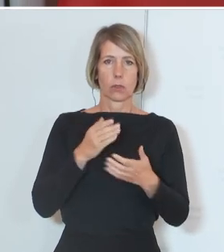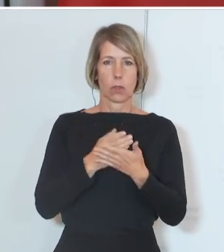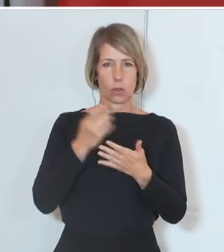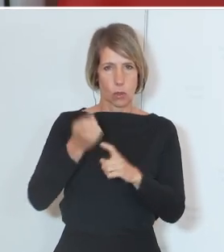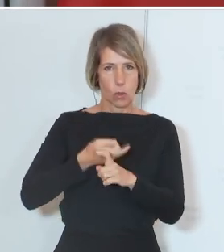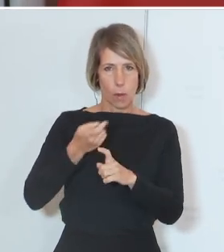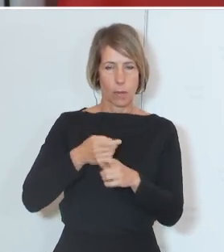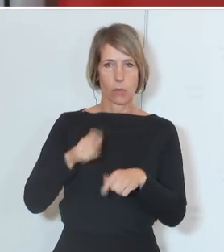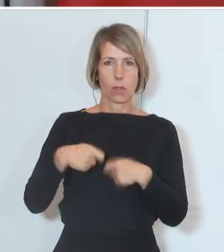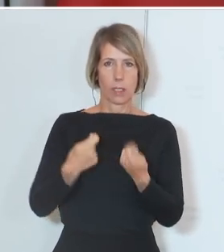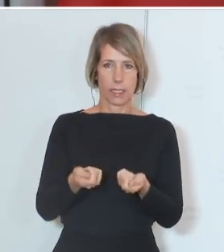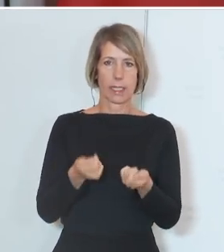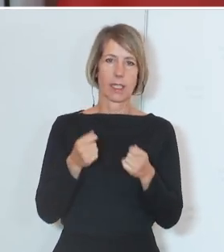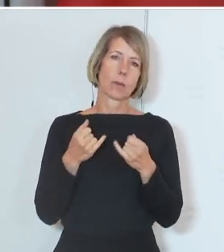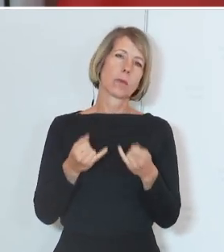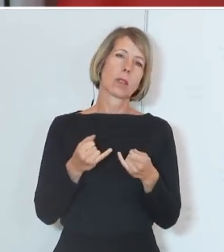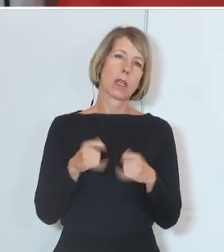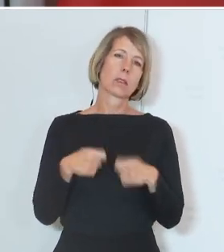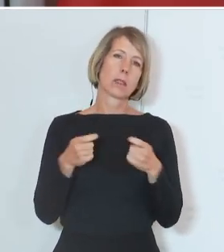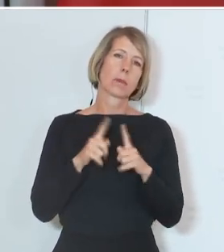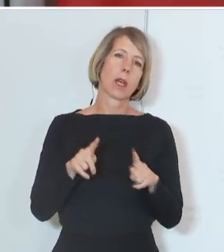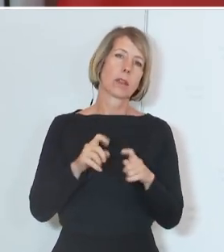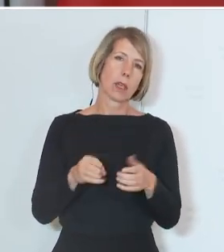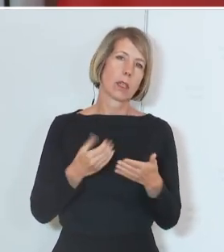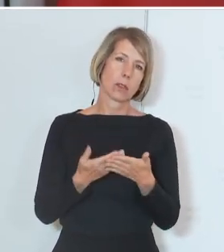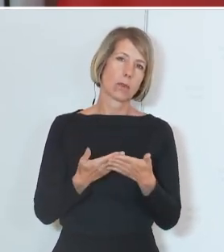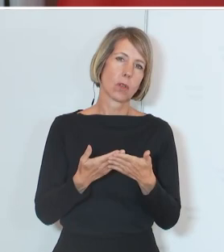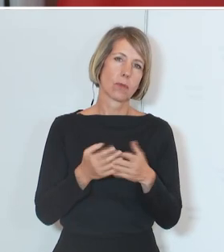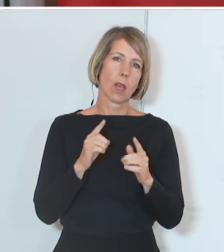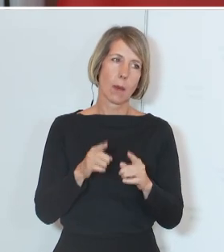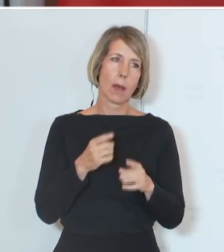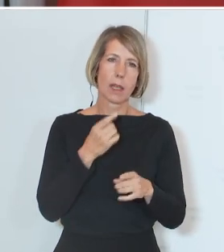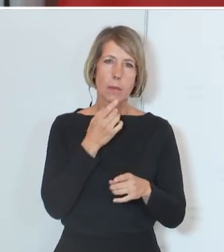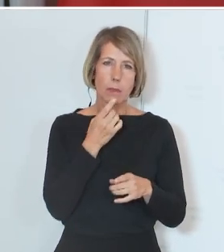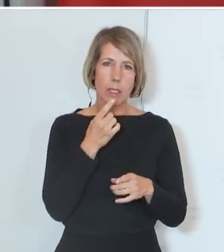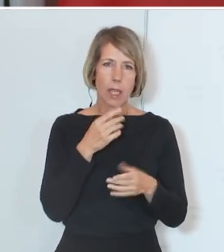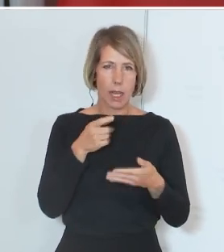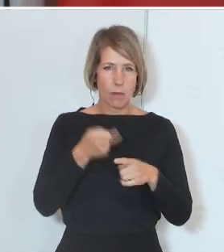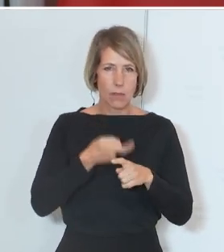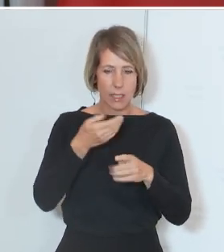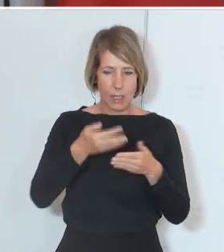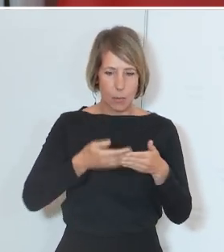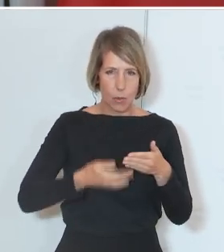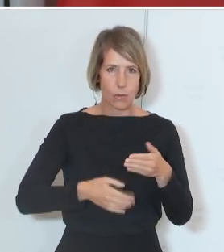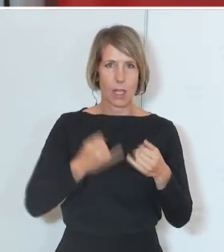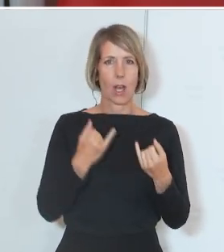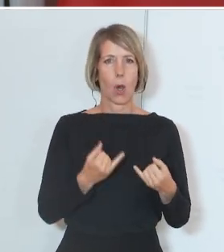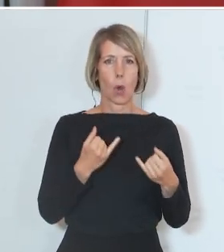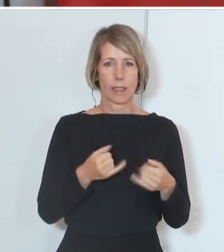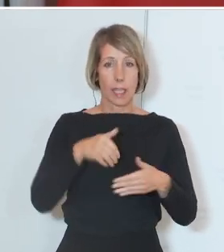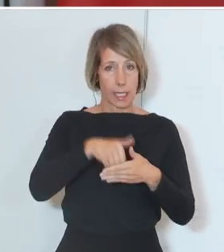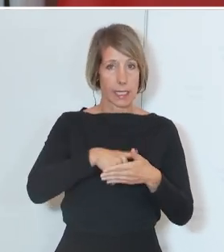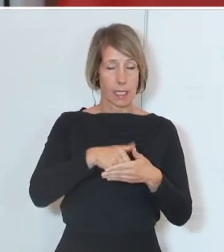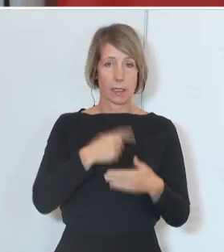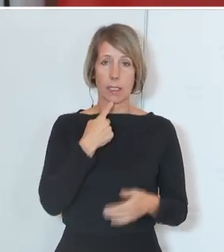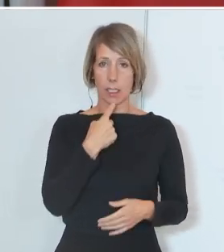auch andere Entwürfe schon gibt. Ich werde das alles im Detail prüfen und ich bitte um Verständnis, dass ich heute hierzu noch keine inhaltliche